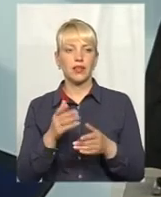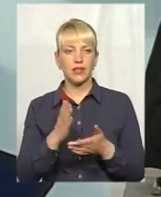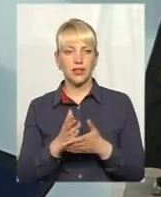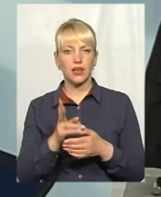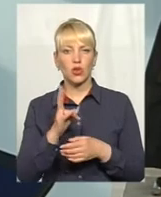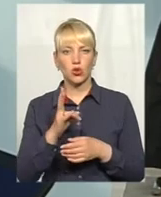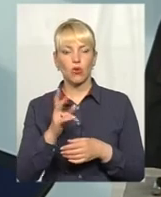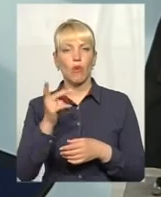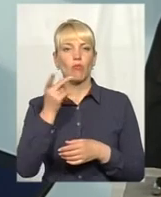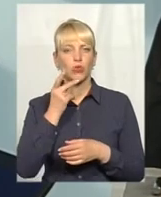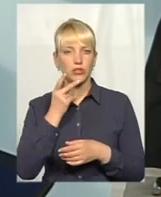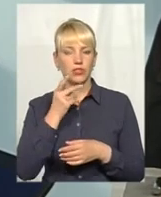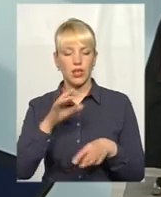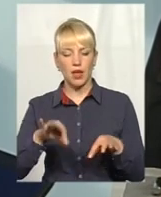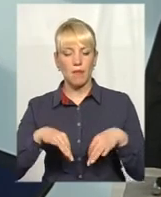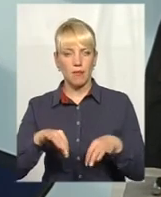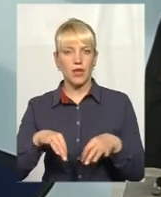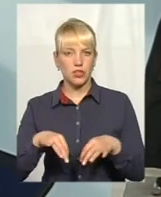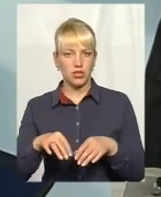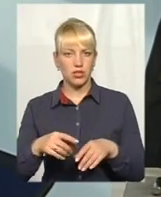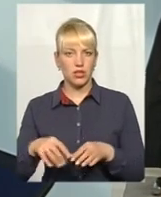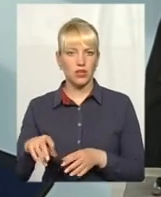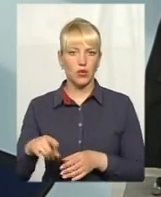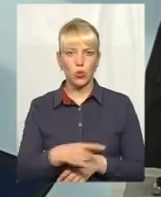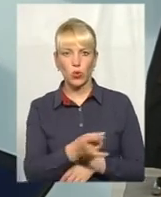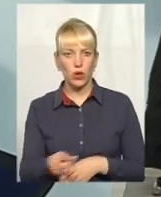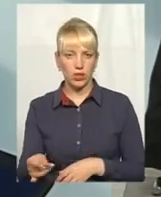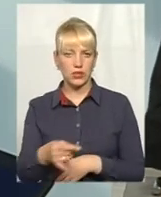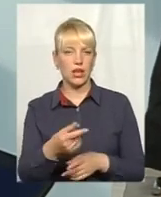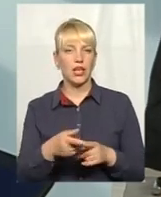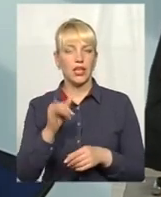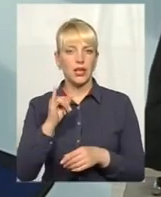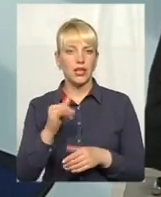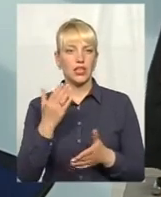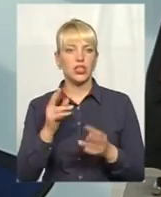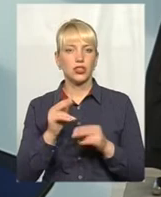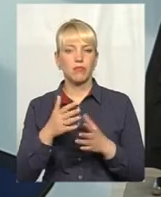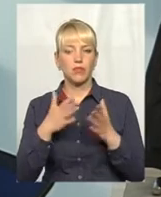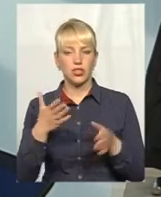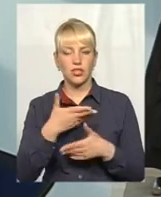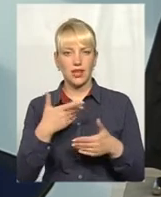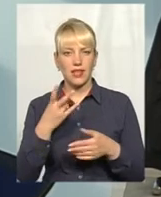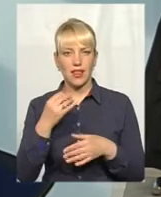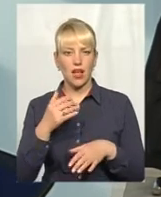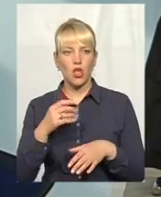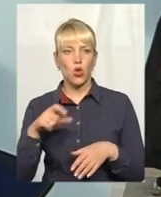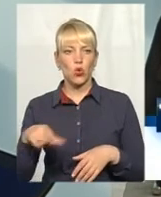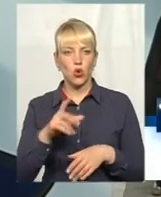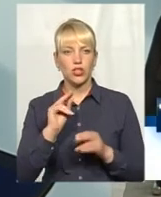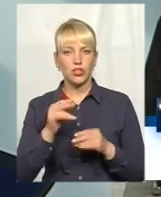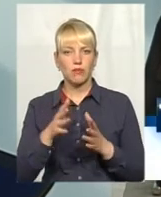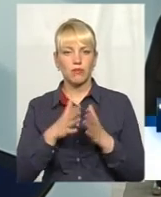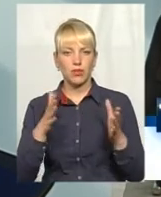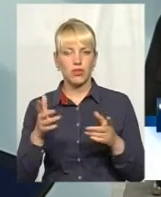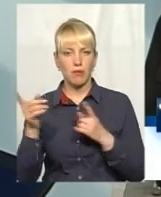рухаються постійно. Чим більше ми на дорозі, чим більше ми привертаємо